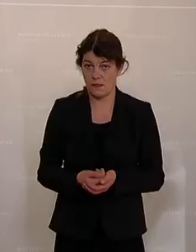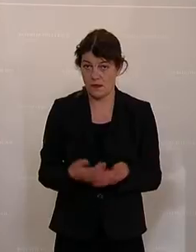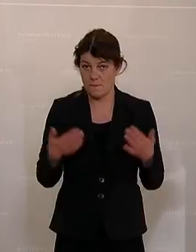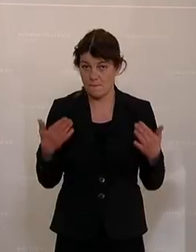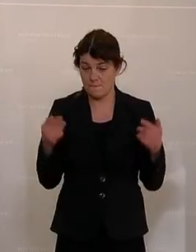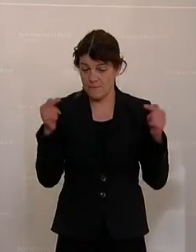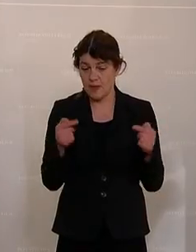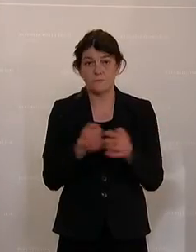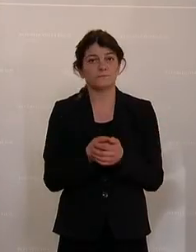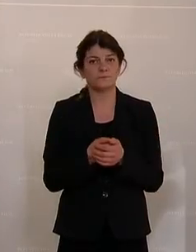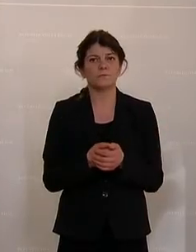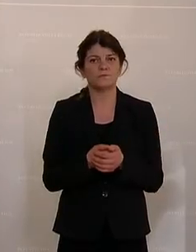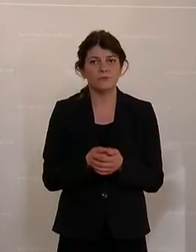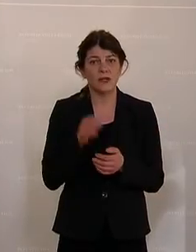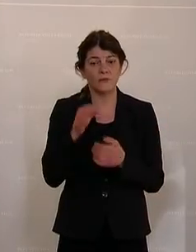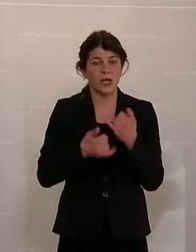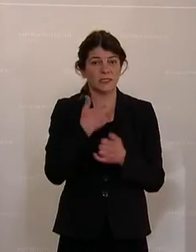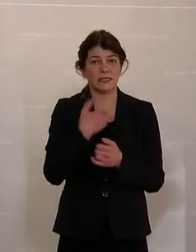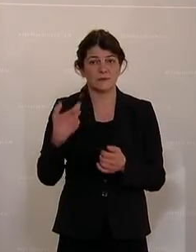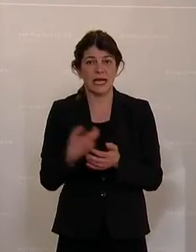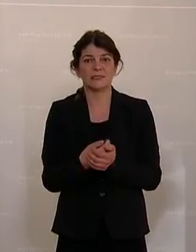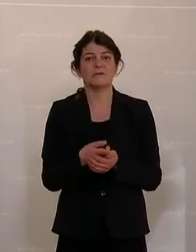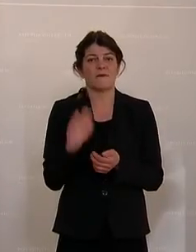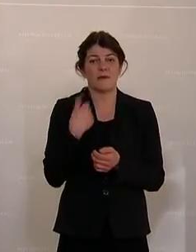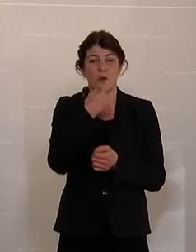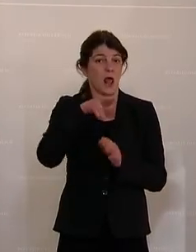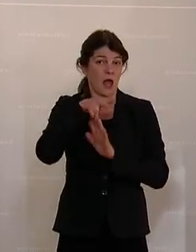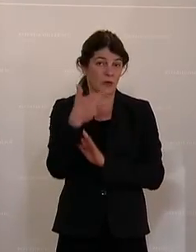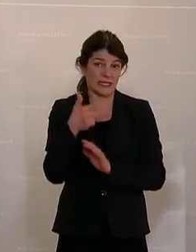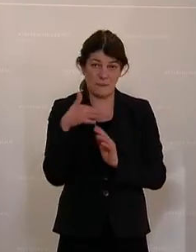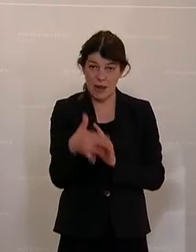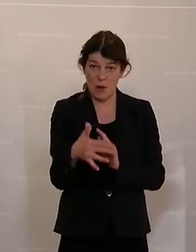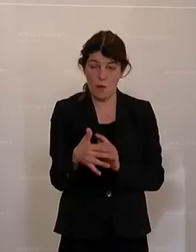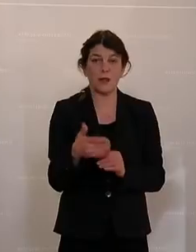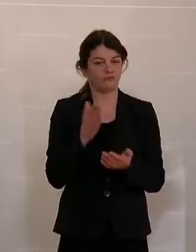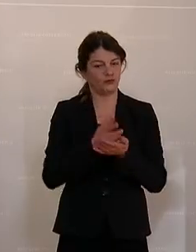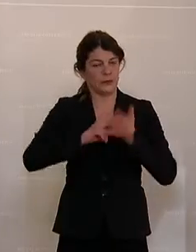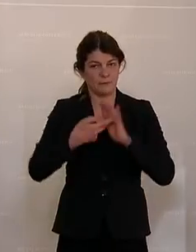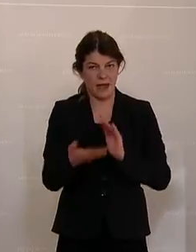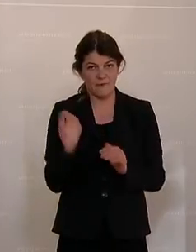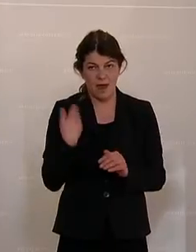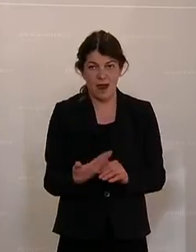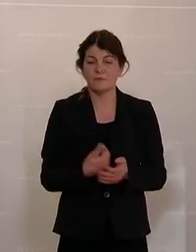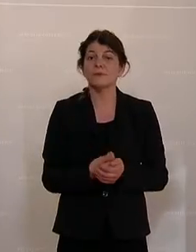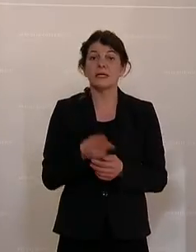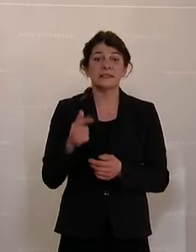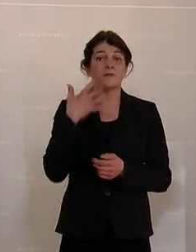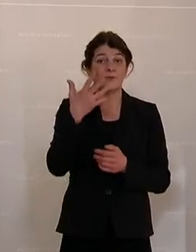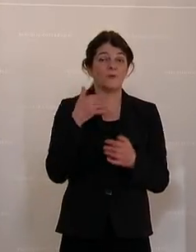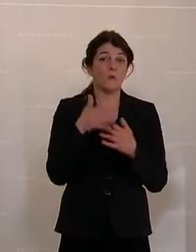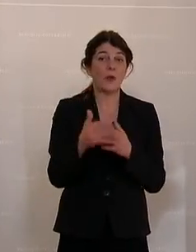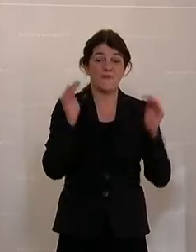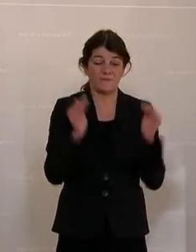Diese sind für 2020 mit 138 Millionen vorgesehen. Das sind um 5 Millionen